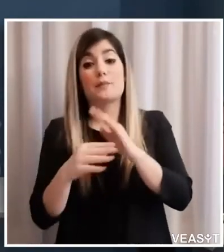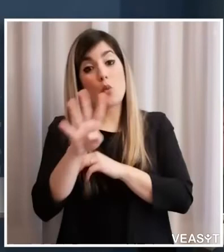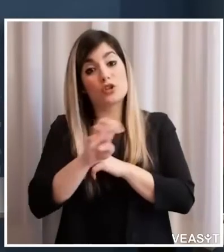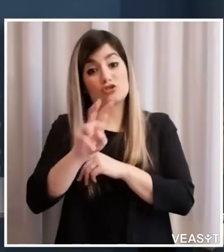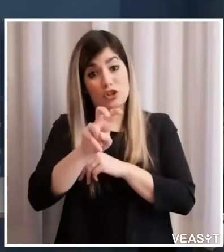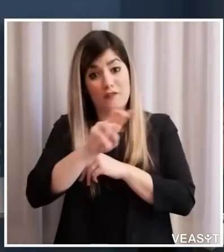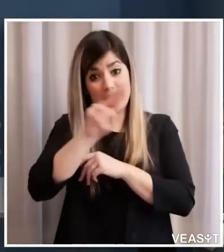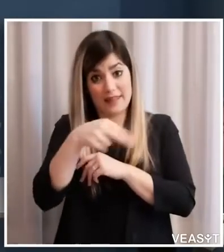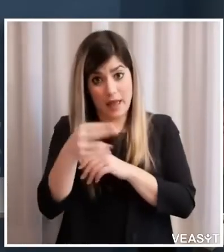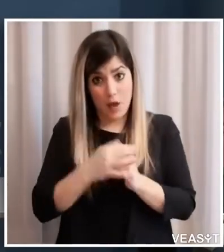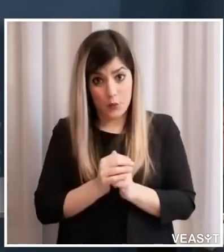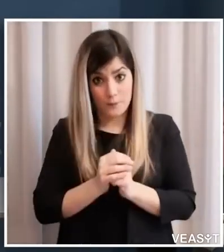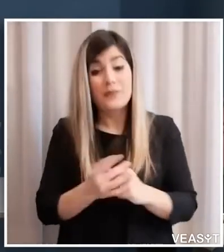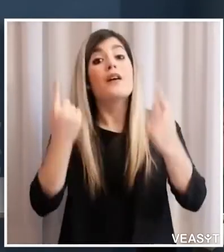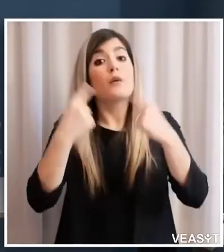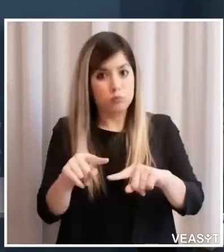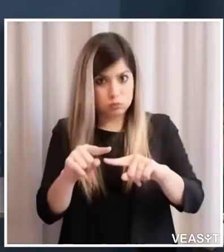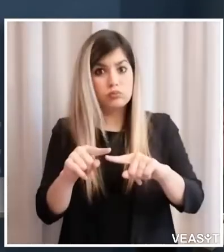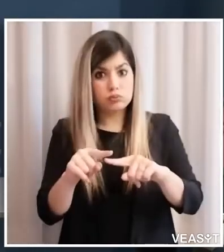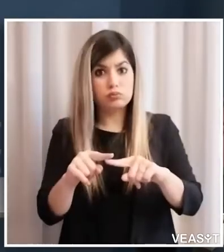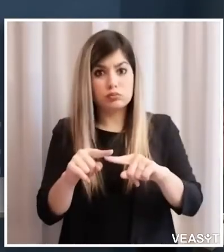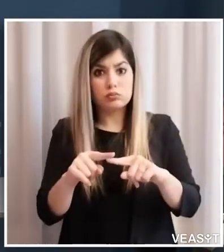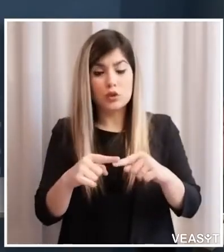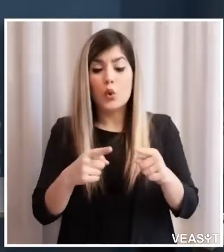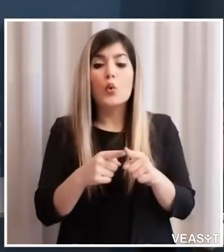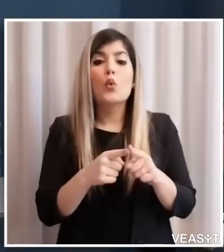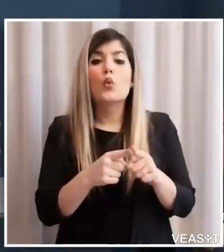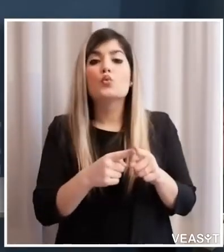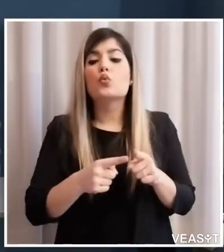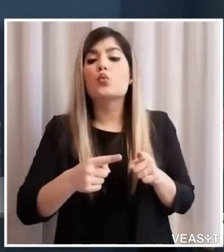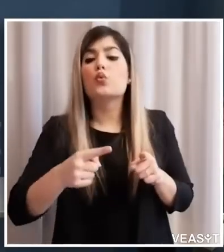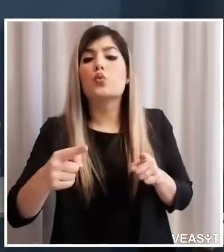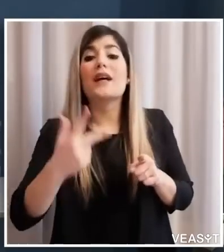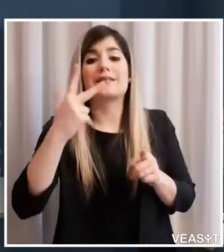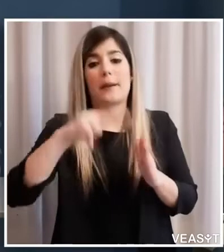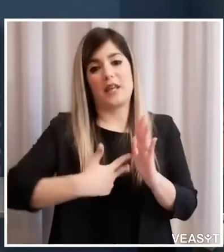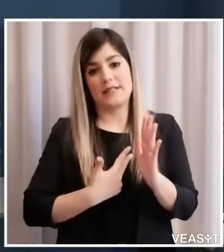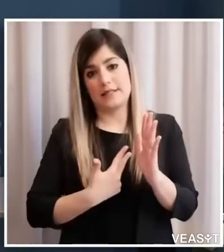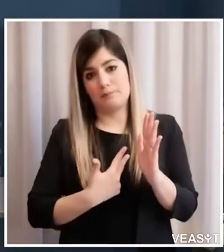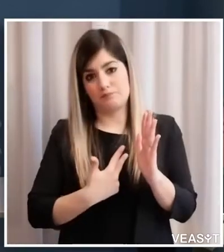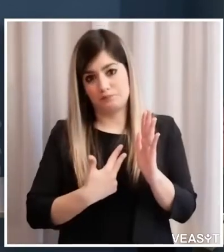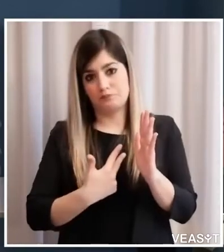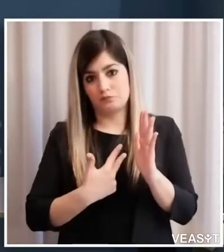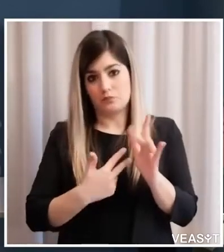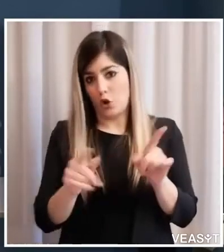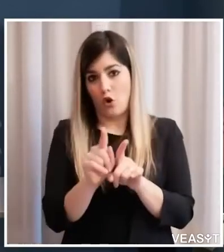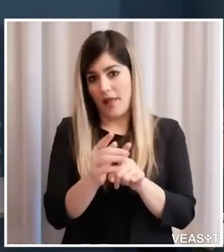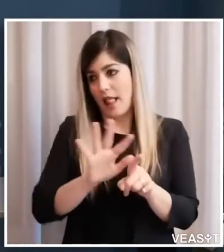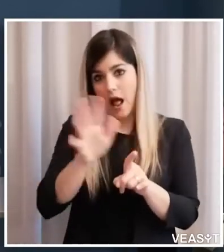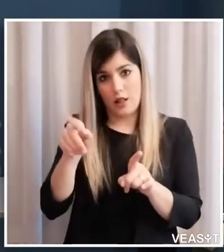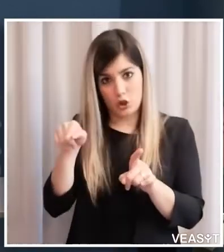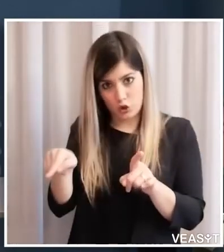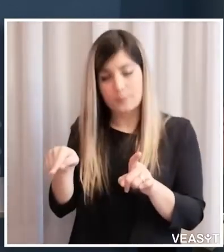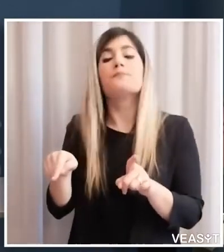durata è sempre anche prevista attualmente di tre mesi e poi come si può calcolare l'importo